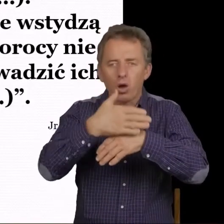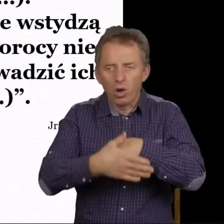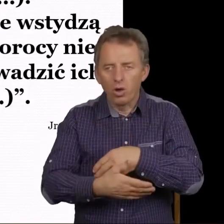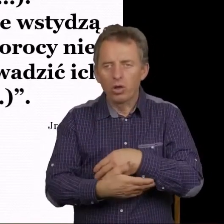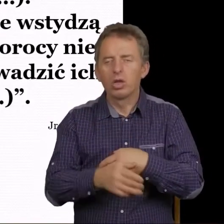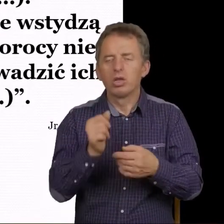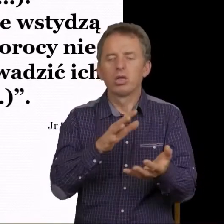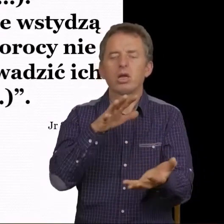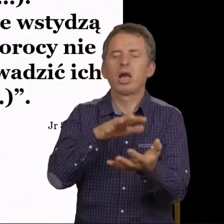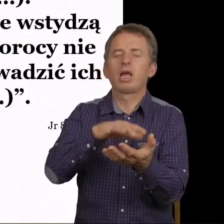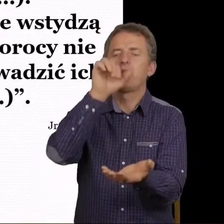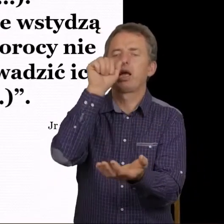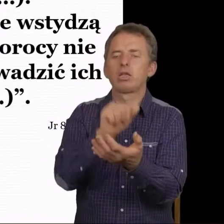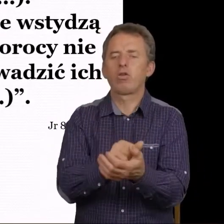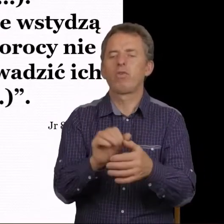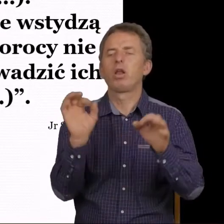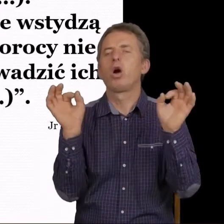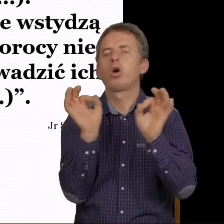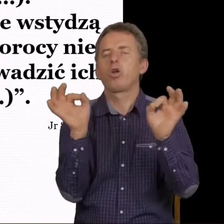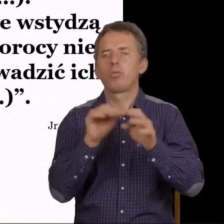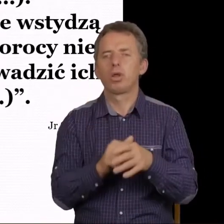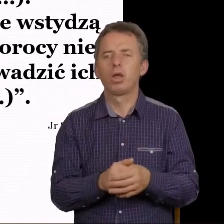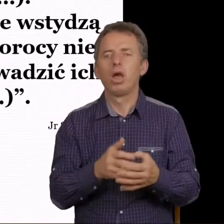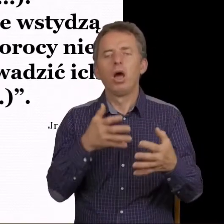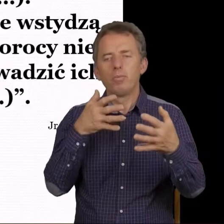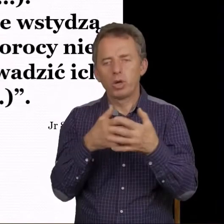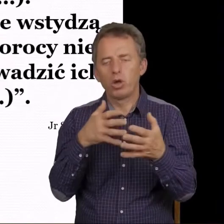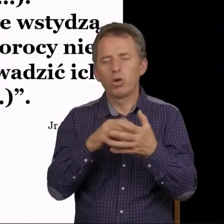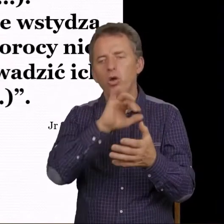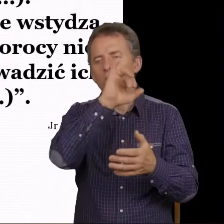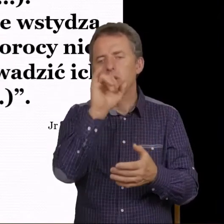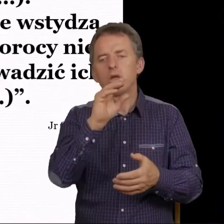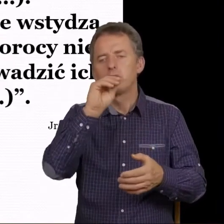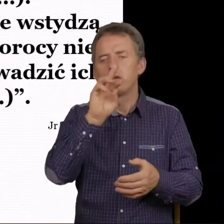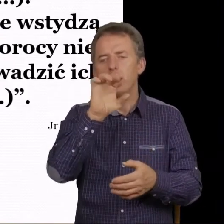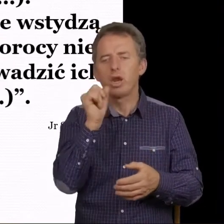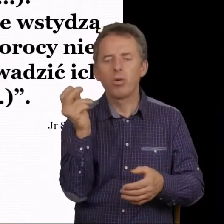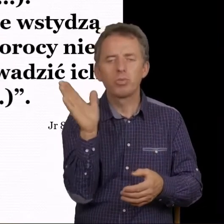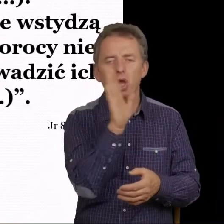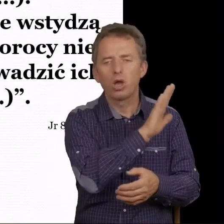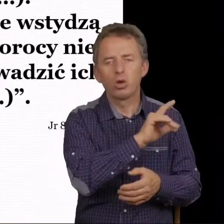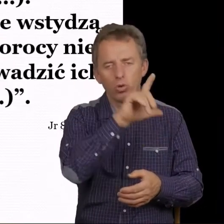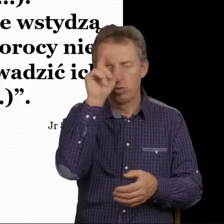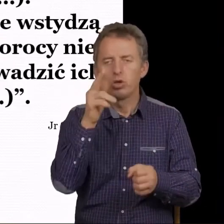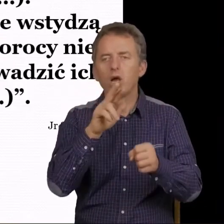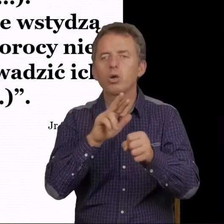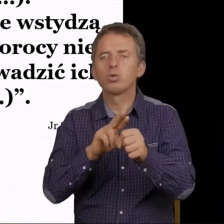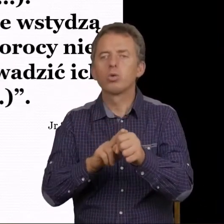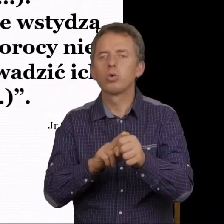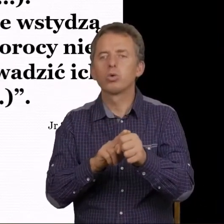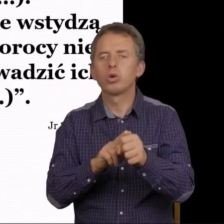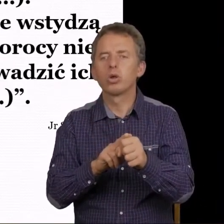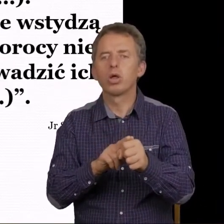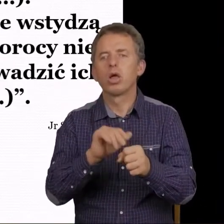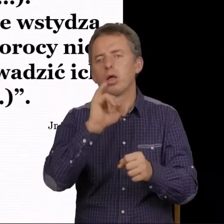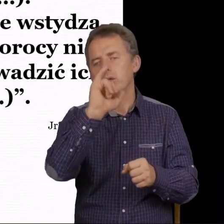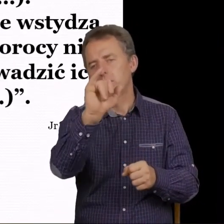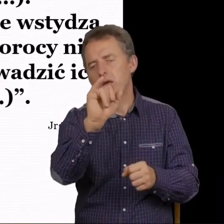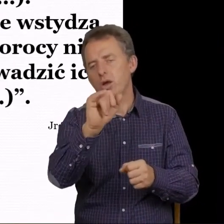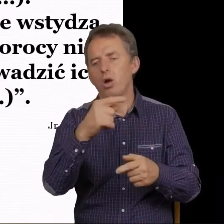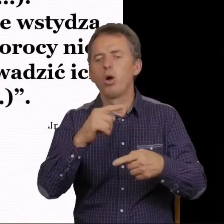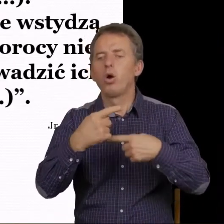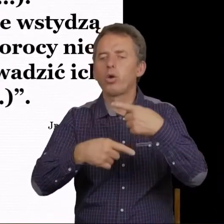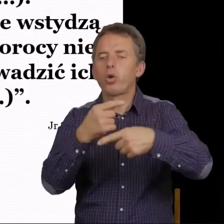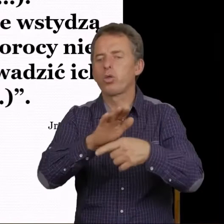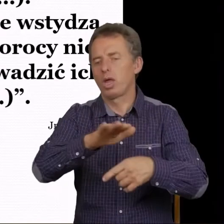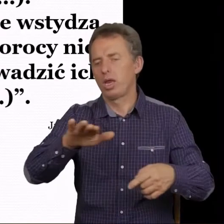katastrofalny. Prorok Jeremiasz o ludziach, którzy... o jego rodakach,